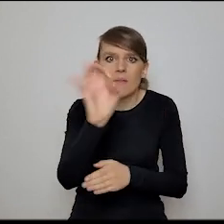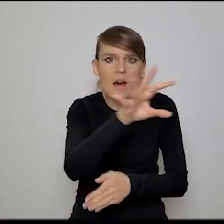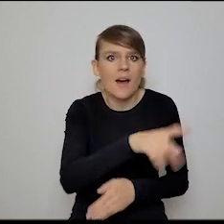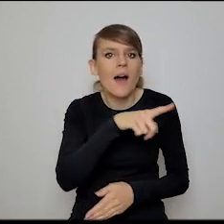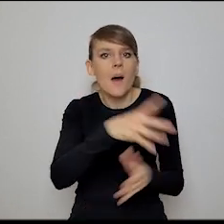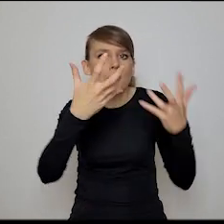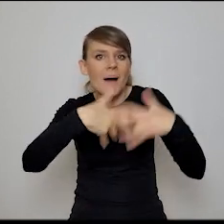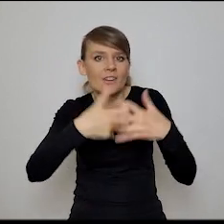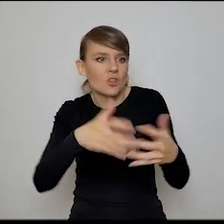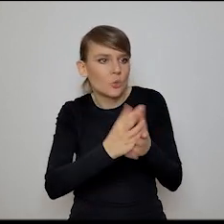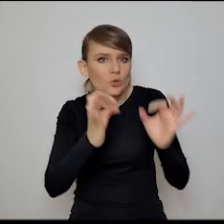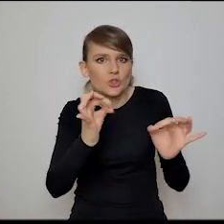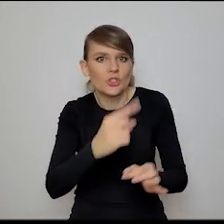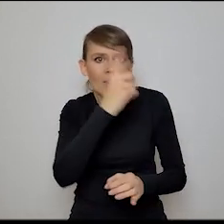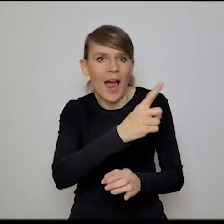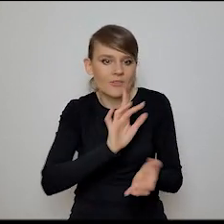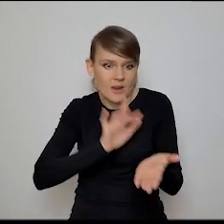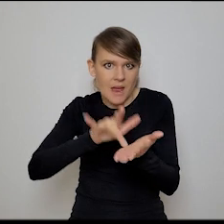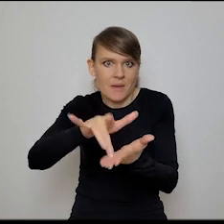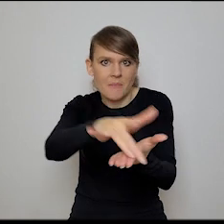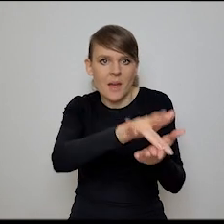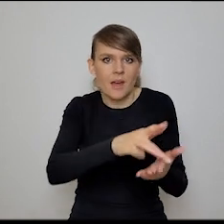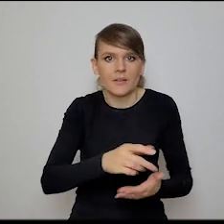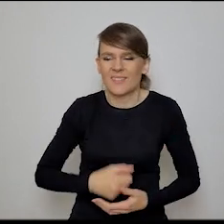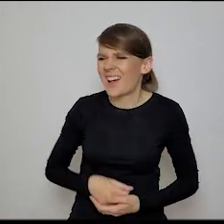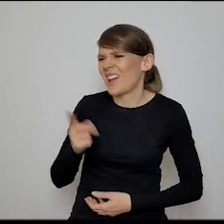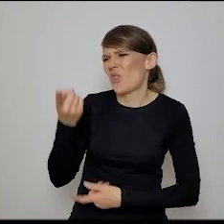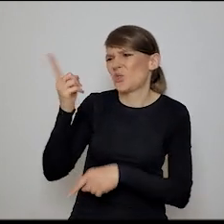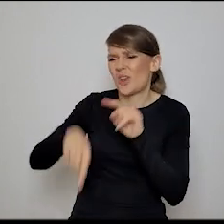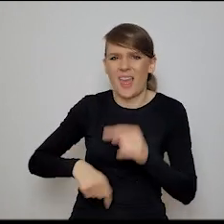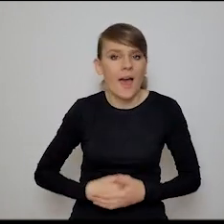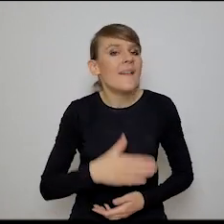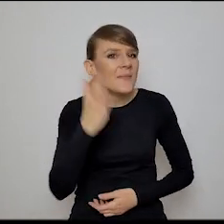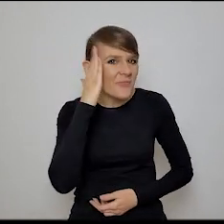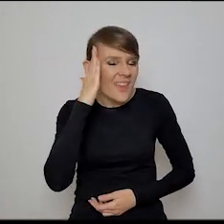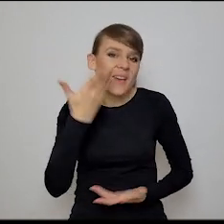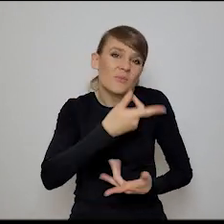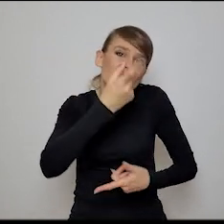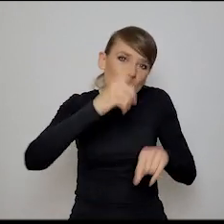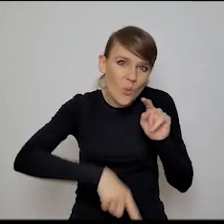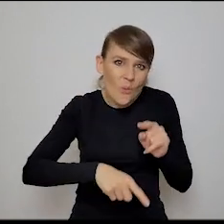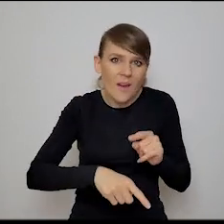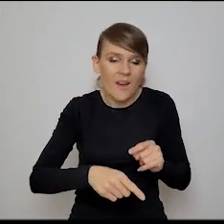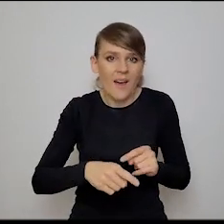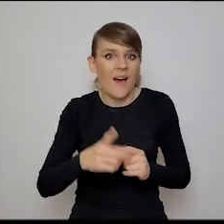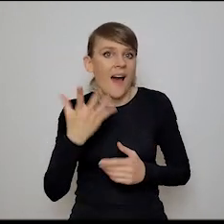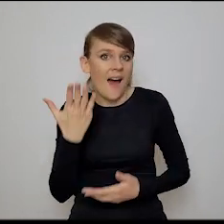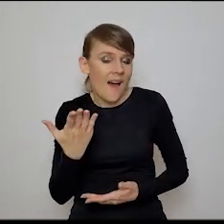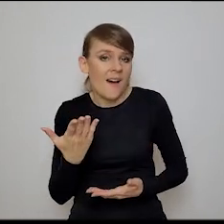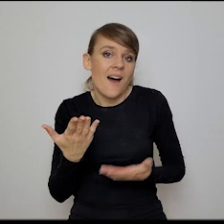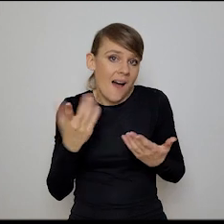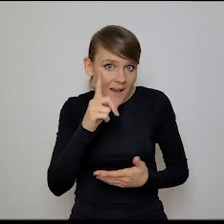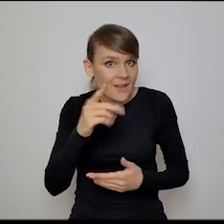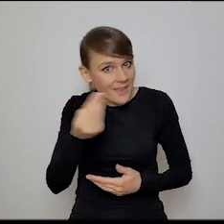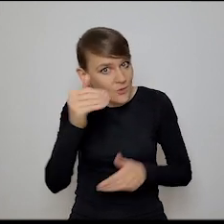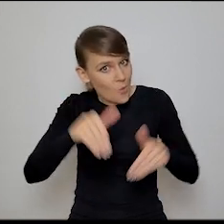optymalizuje maszyna już dziś. Ja wiem, wiem. Znaczy to jest źle, ale to jest złe rozwiązanie też w tym sensie, że to jest, jeszcze można